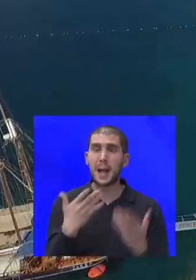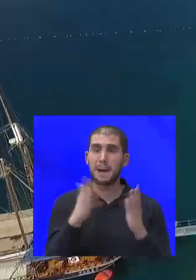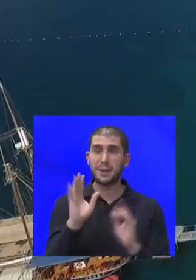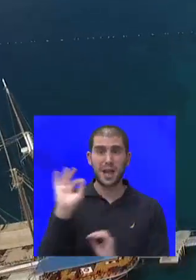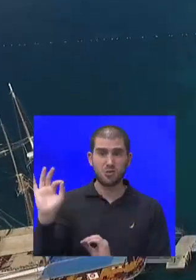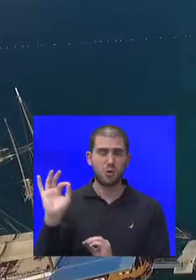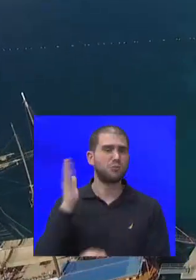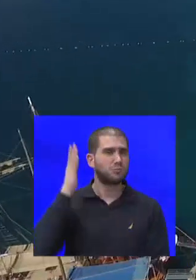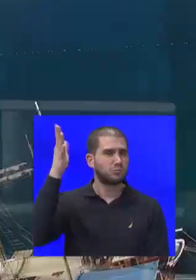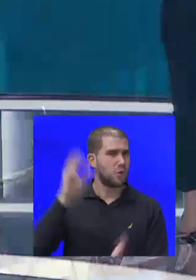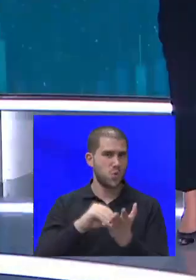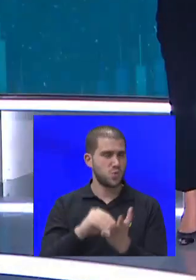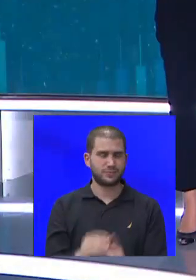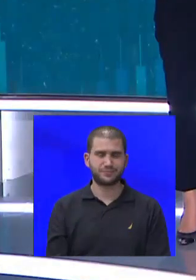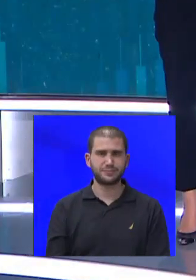באופק.